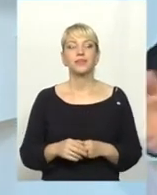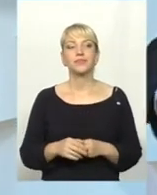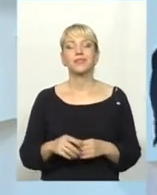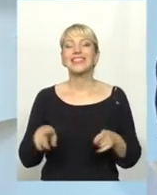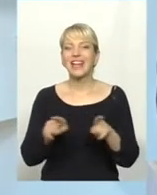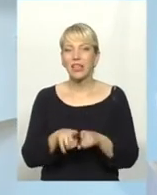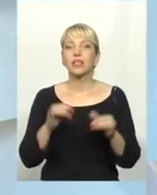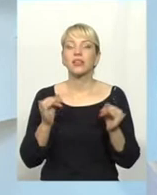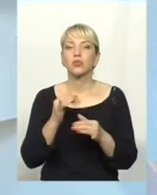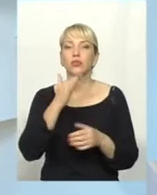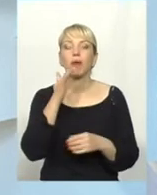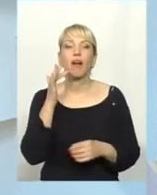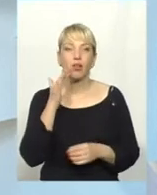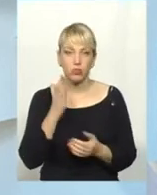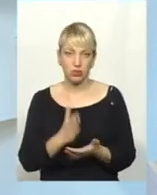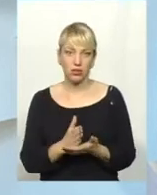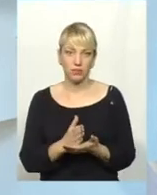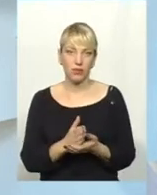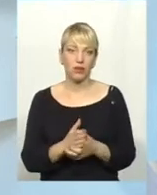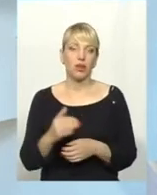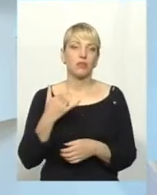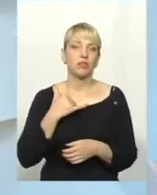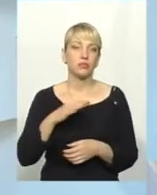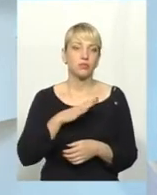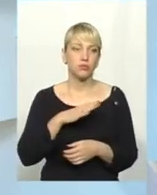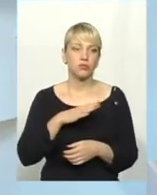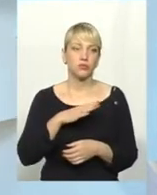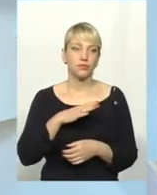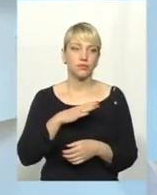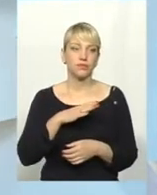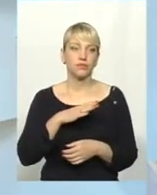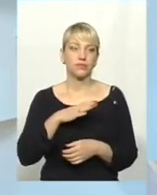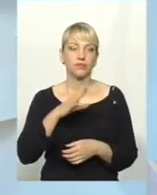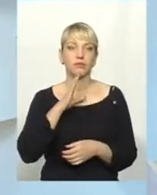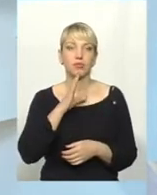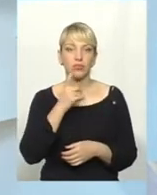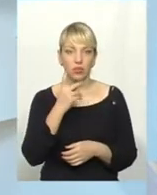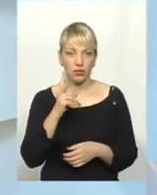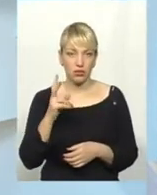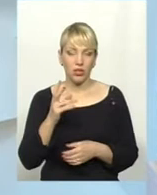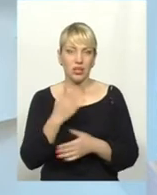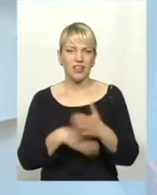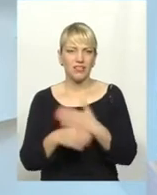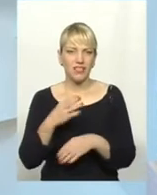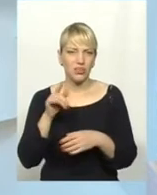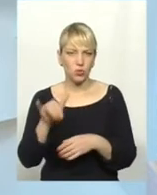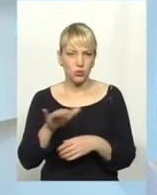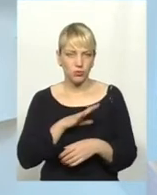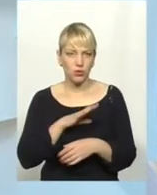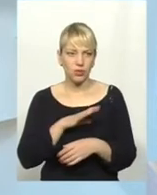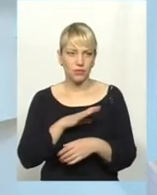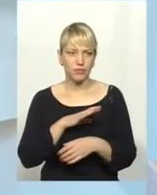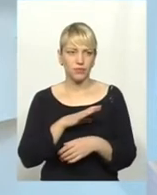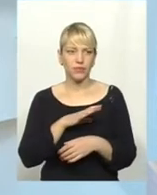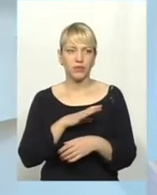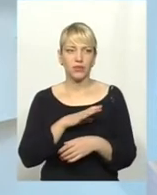багато. От була в мене знову з районів, на інвалідність оформлятися